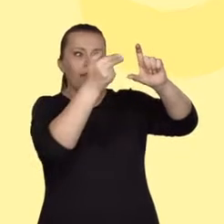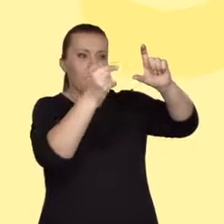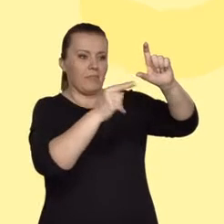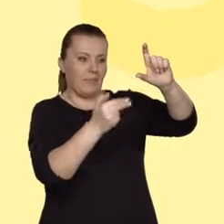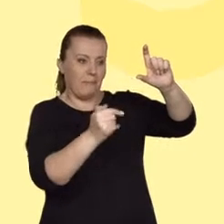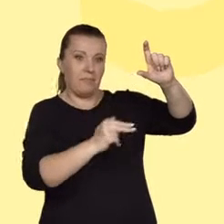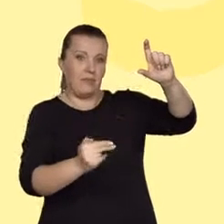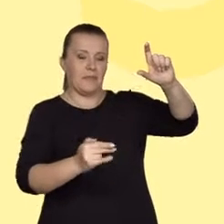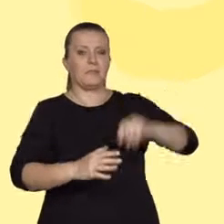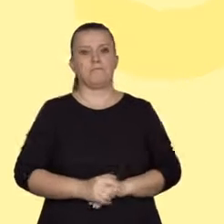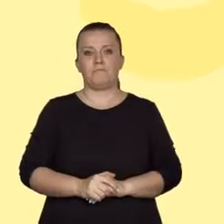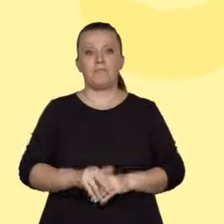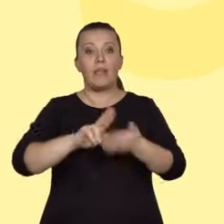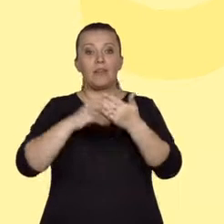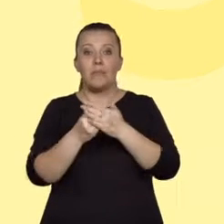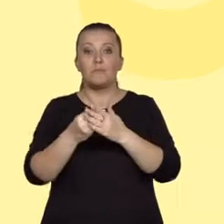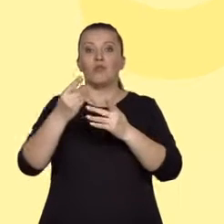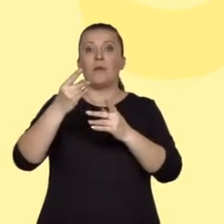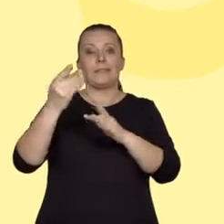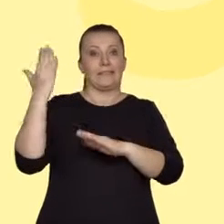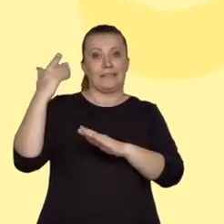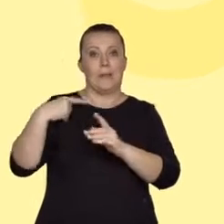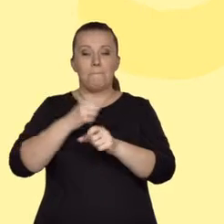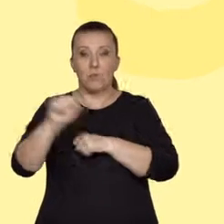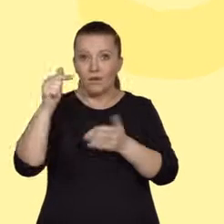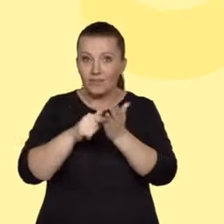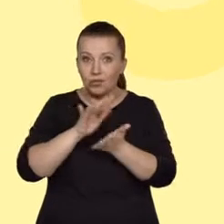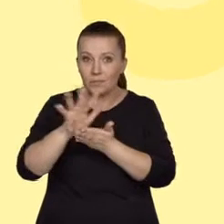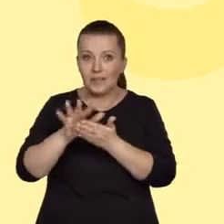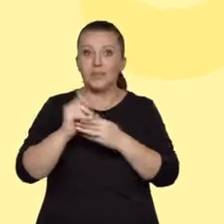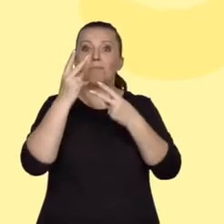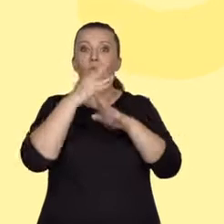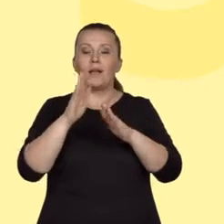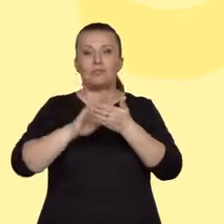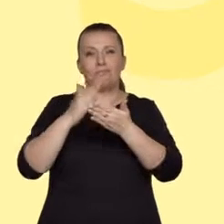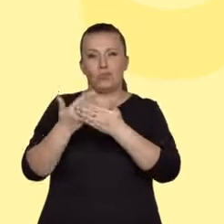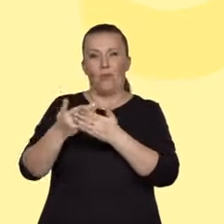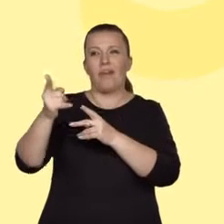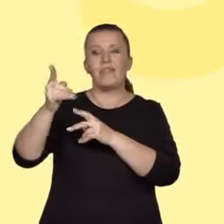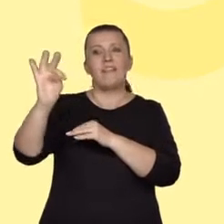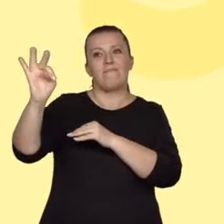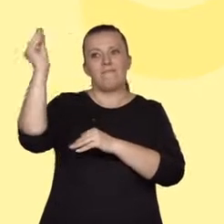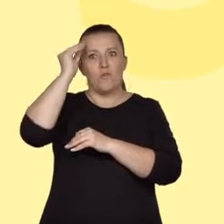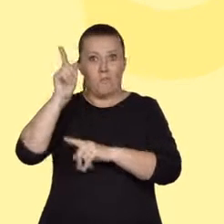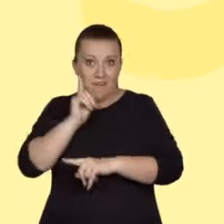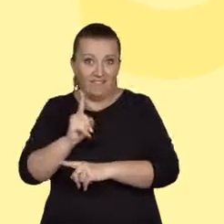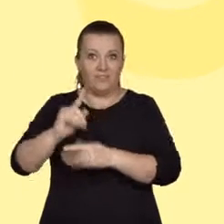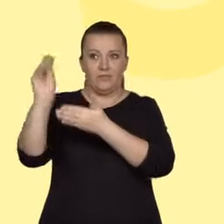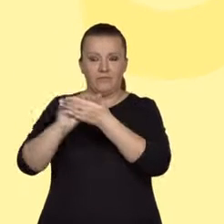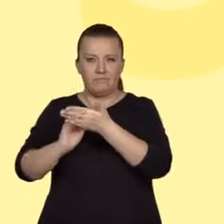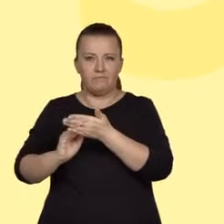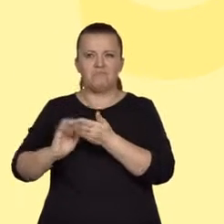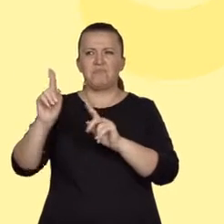na przykładzie rozprawek z majowej matury z 2015 roku. Fragmenty tekstów pochodzą z prac maturzystów. Są to zatem wypowiedzi nieraz